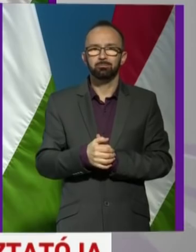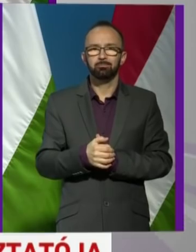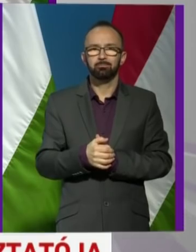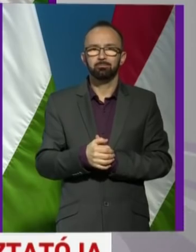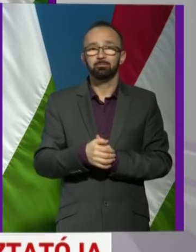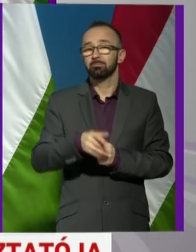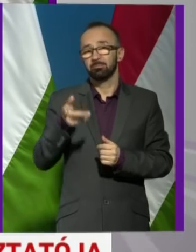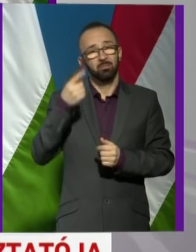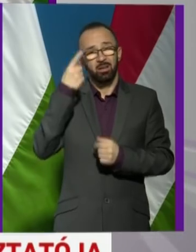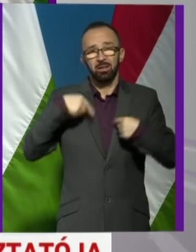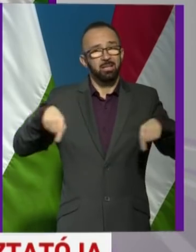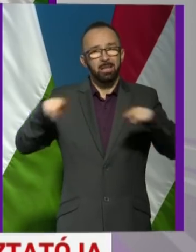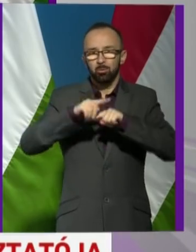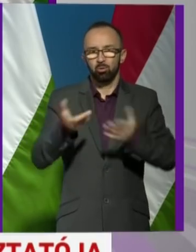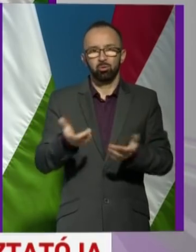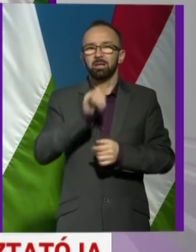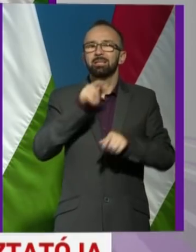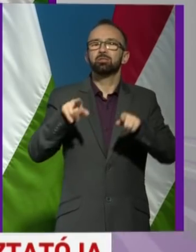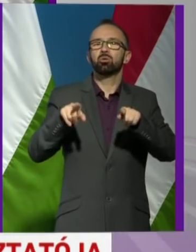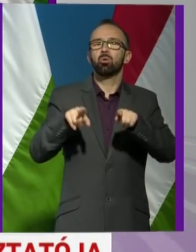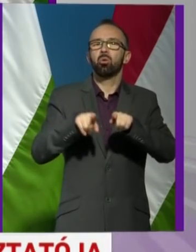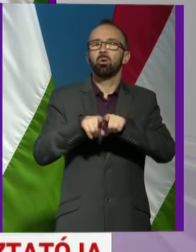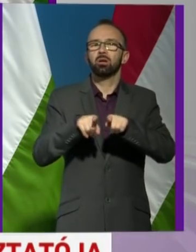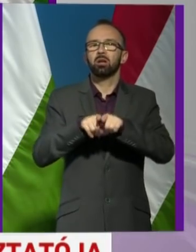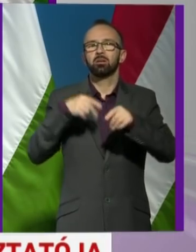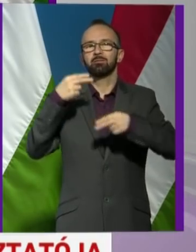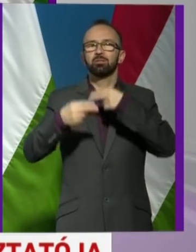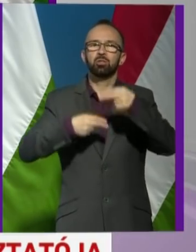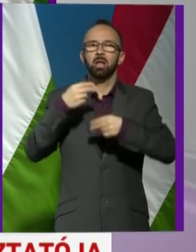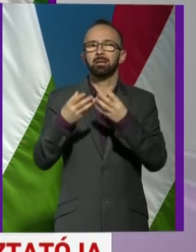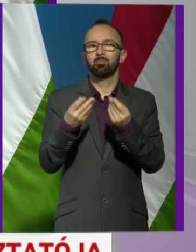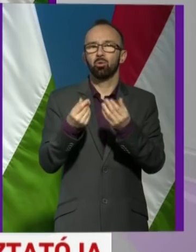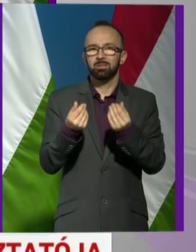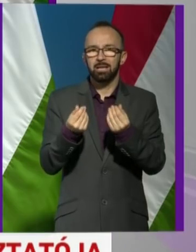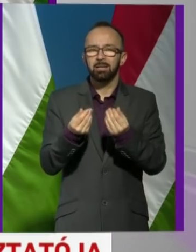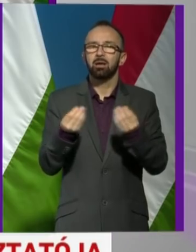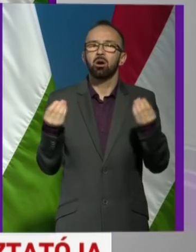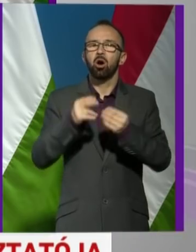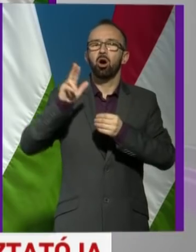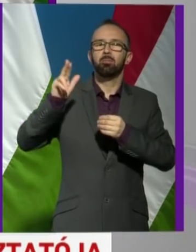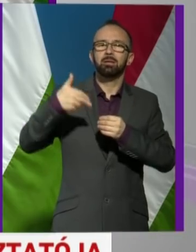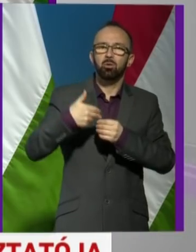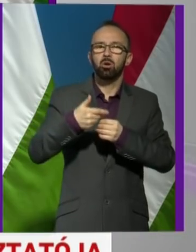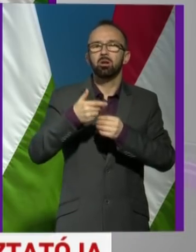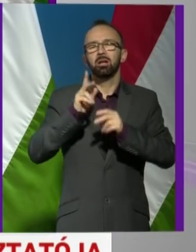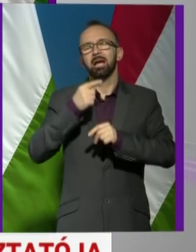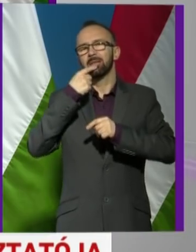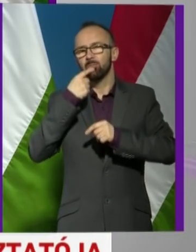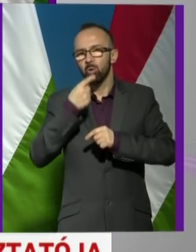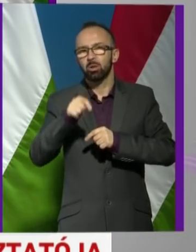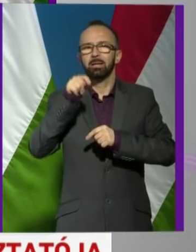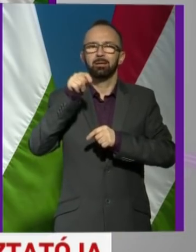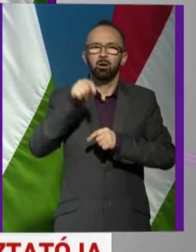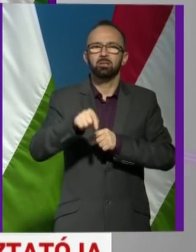nem tudjuk, nincsen olyan vizsgálati módszer, amiről meg lehet mondani azt,